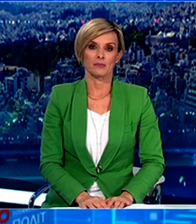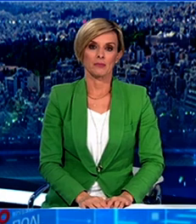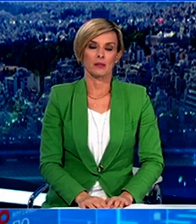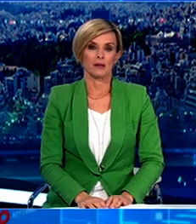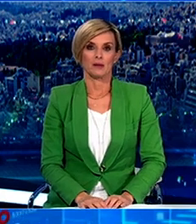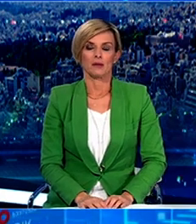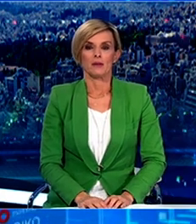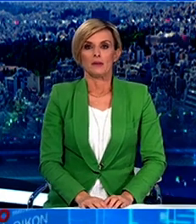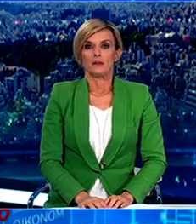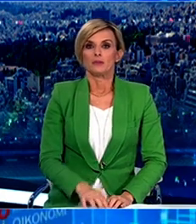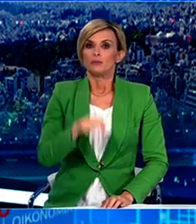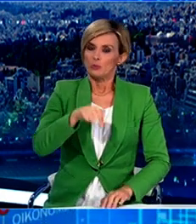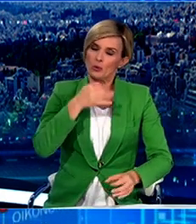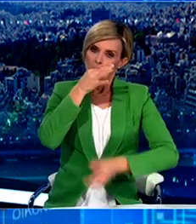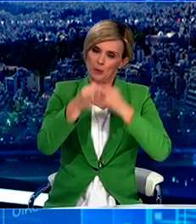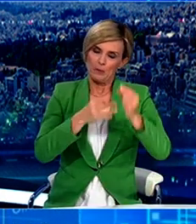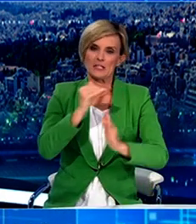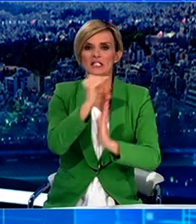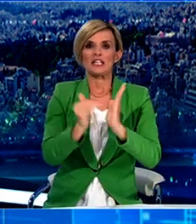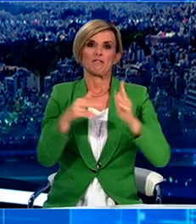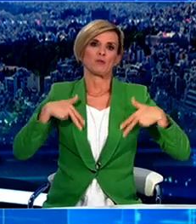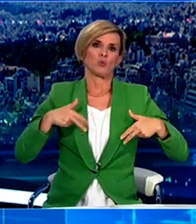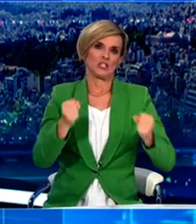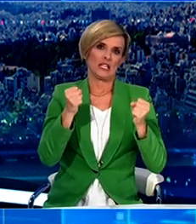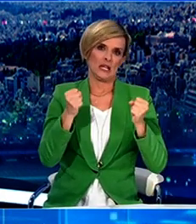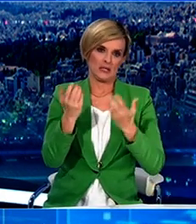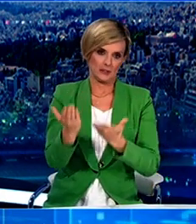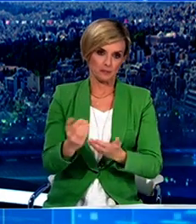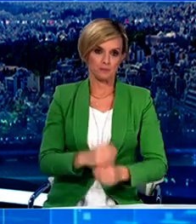Το λόγο έχει τώρα ο κύριος Κοντοζαμάνης. Παρακαλώ κύριε Υπουργέ.